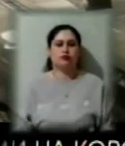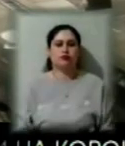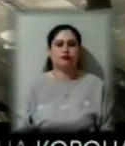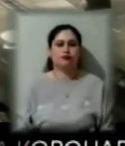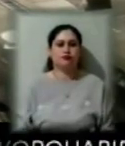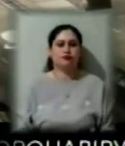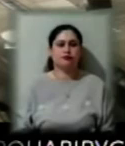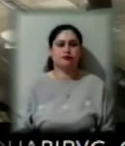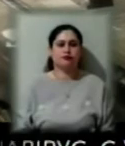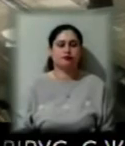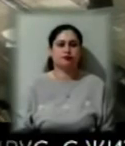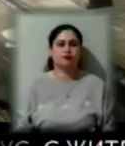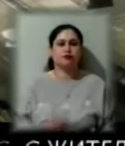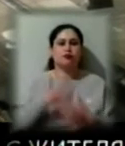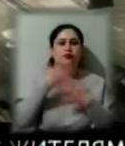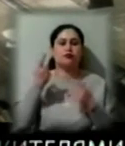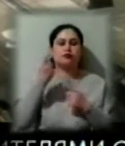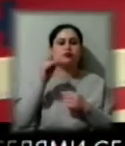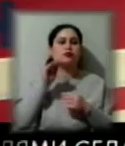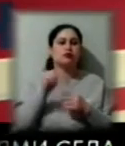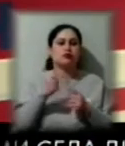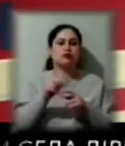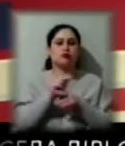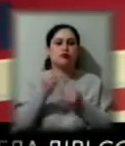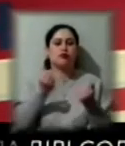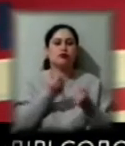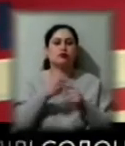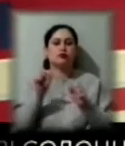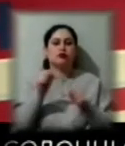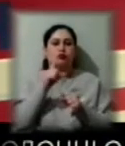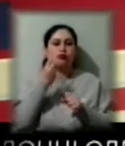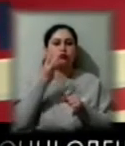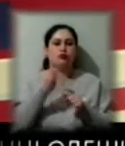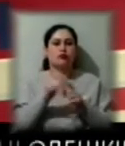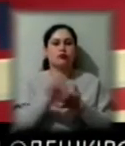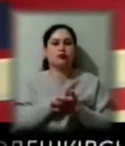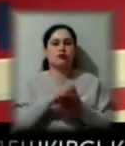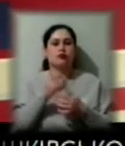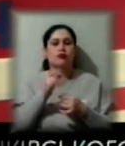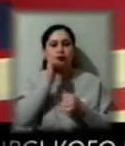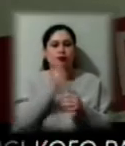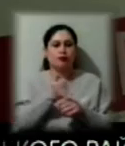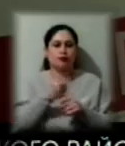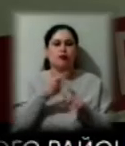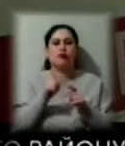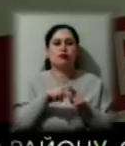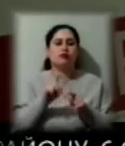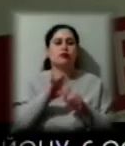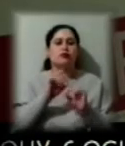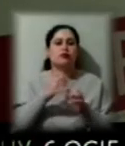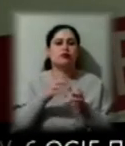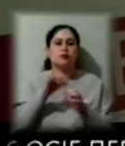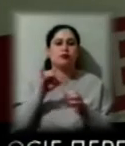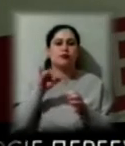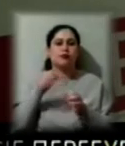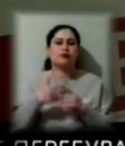Більше ста тисяч гривень на ремонт машин швидкої допомоги та безплатне пальне для медиків. Херсонські підприємці долучились до боротьби з